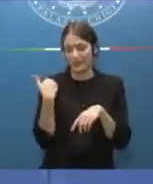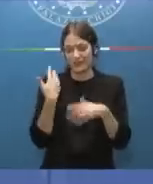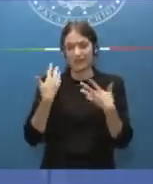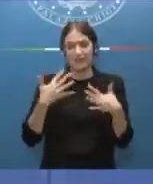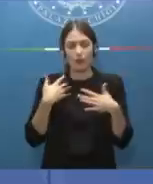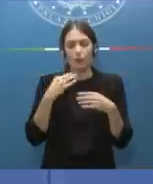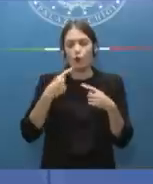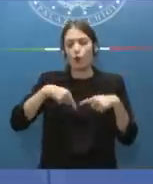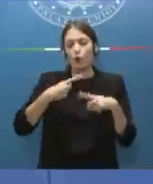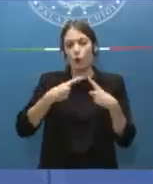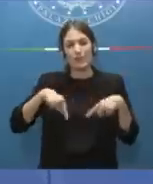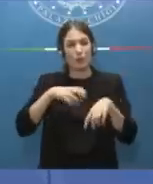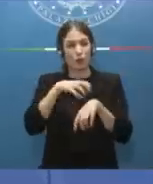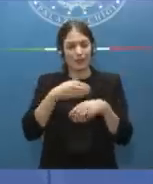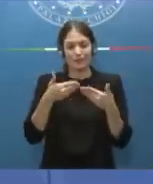Consiglio dei Ministri